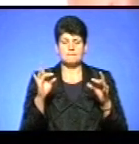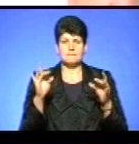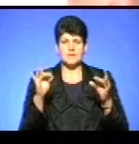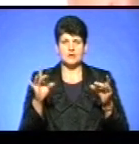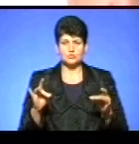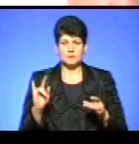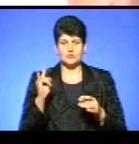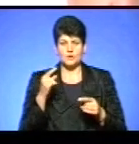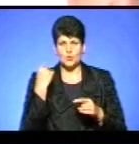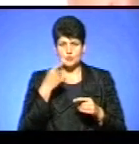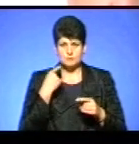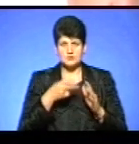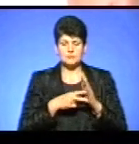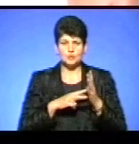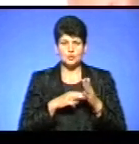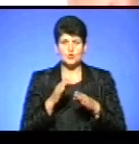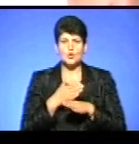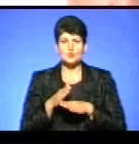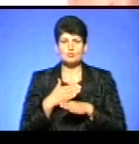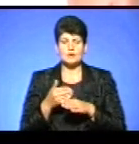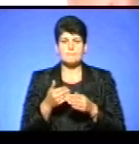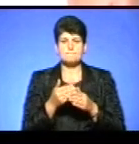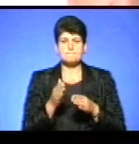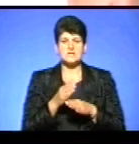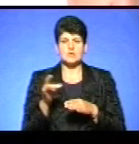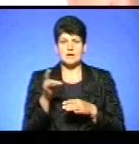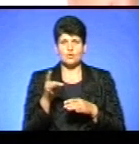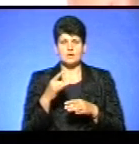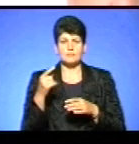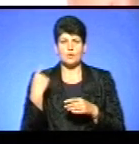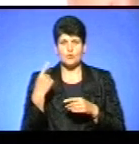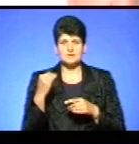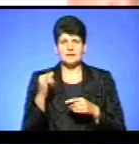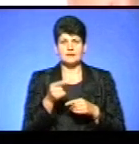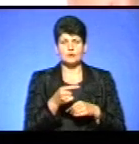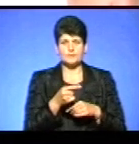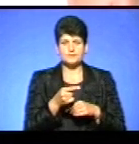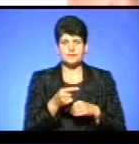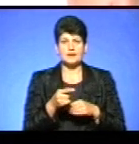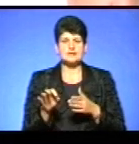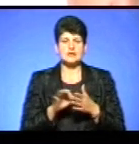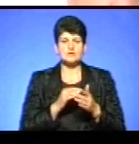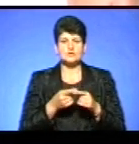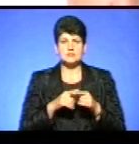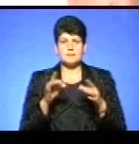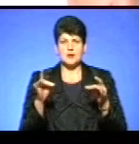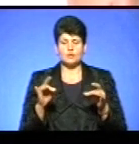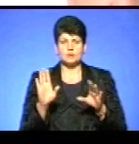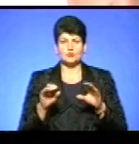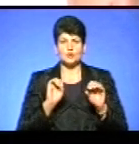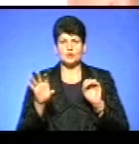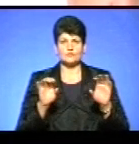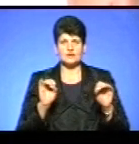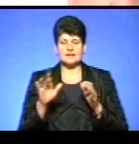Разом з тим планується розподіл між районами області та містом Тернополя. І відразу ці пакунки будуть розвозитися